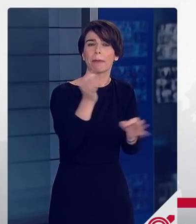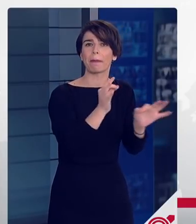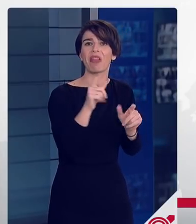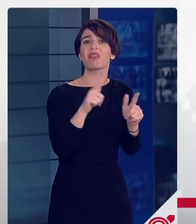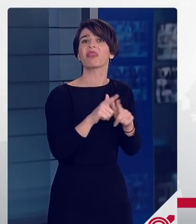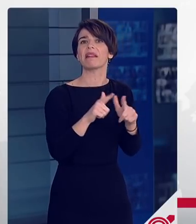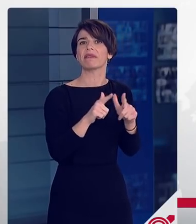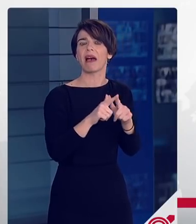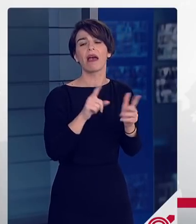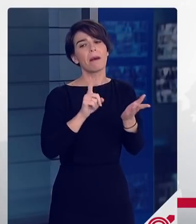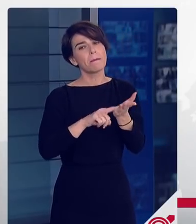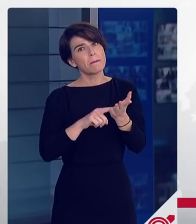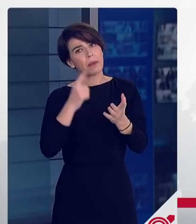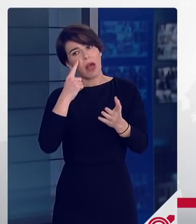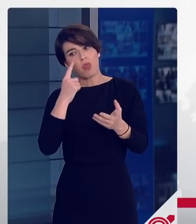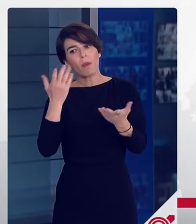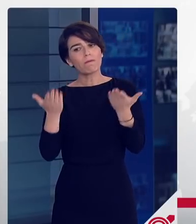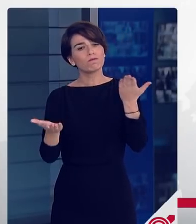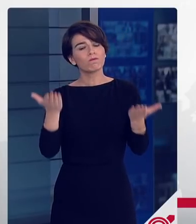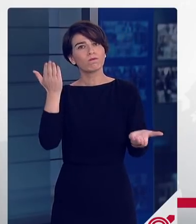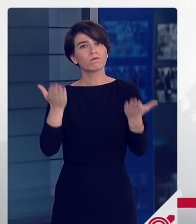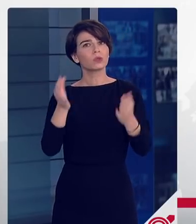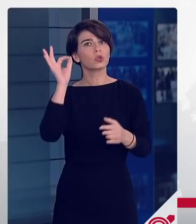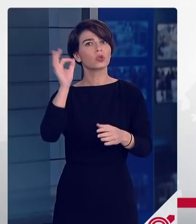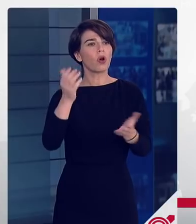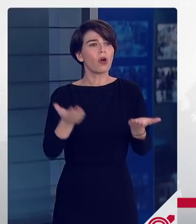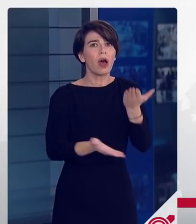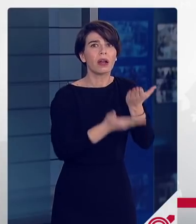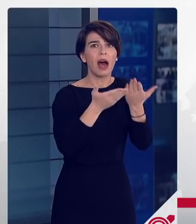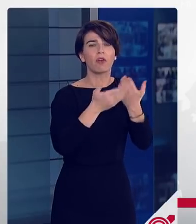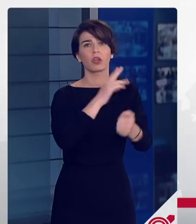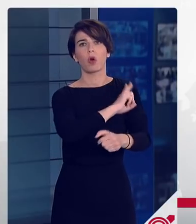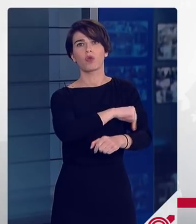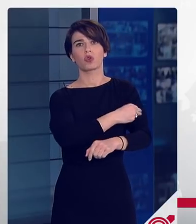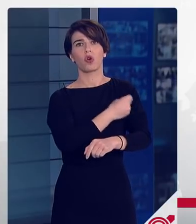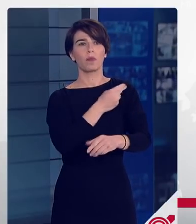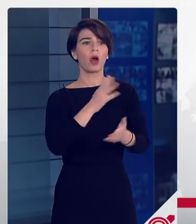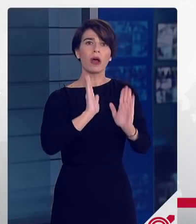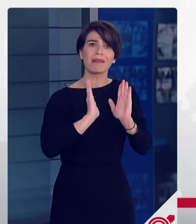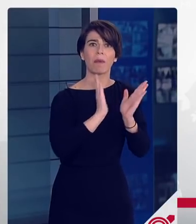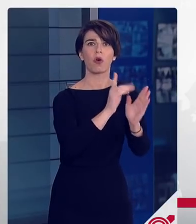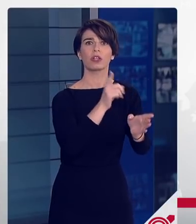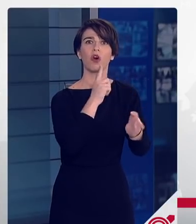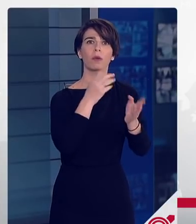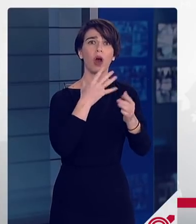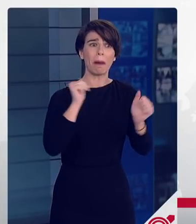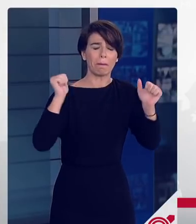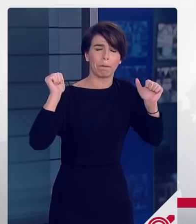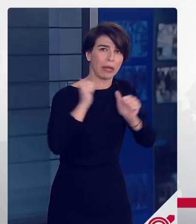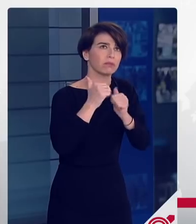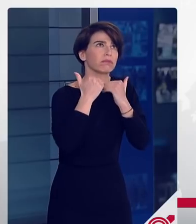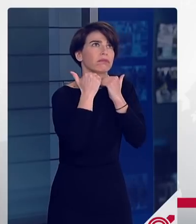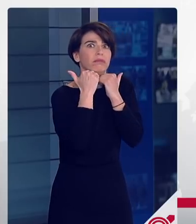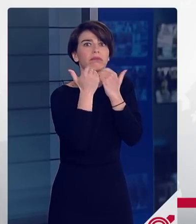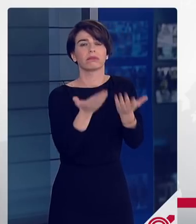εκτιμήσουμε όλους τους παράγοντες, ώστε να μπορεί το εθνικό μας σύστημα υγείας, όπως έχει ανταπεξέλθει να συνεχίσει να ανταπεξέρχεται. Προς